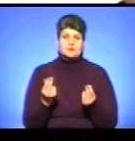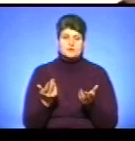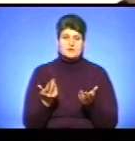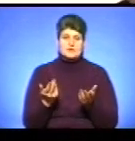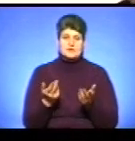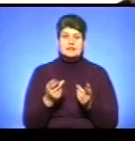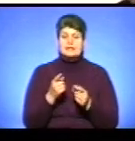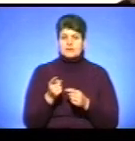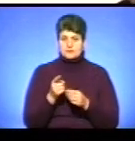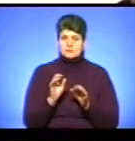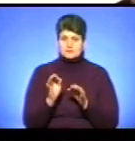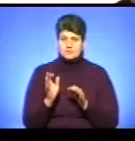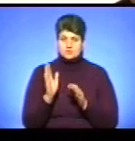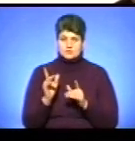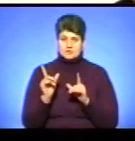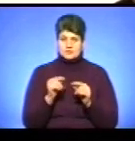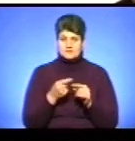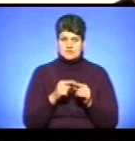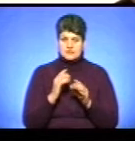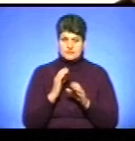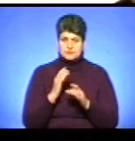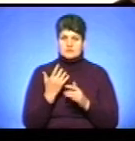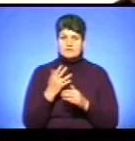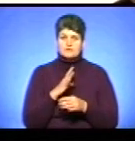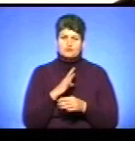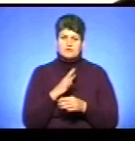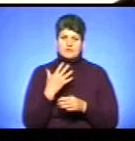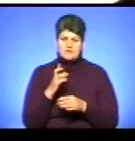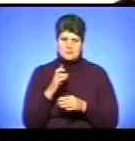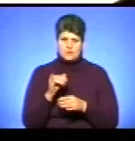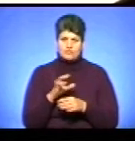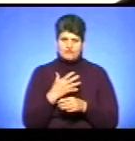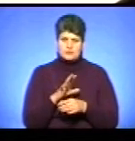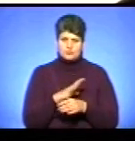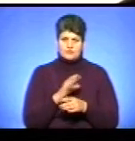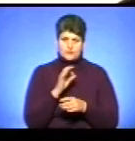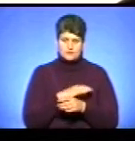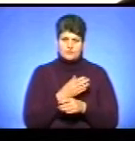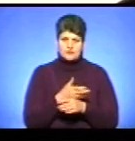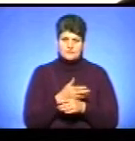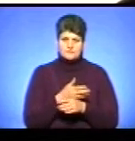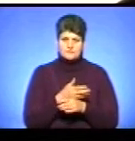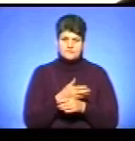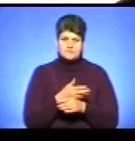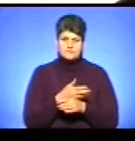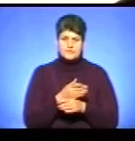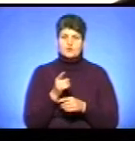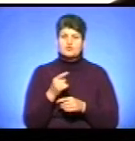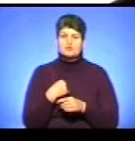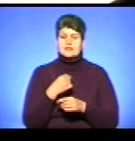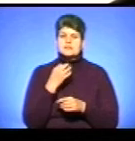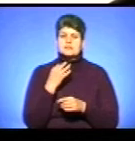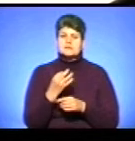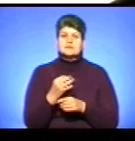Тернополянам буде безпечно пересуватися в таких автобусах, оскільки вони вже були в користуванні? Так, однозначно так. Тому що, чому я сказав,